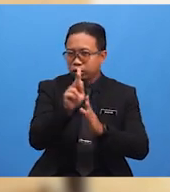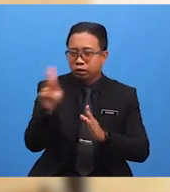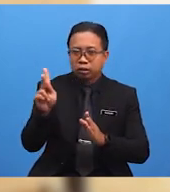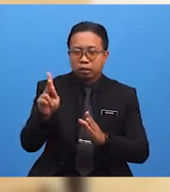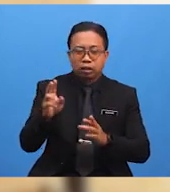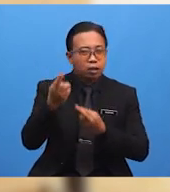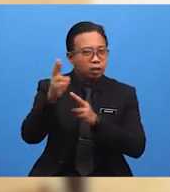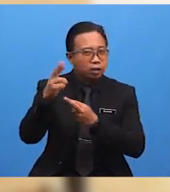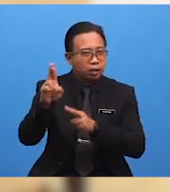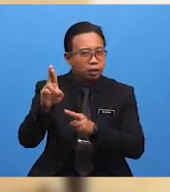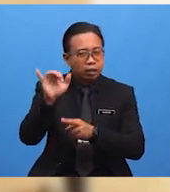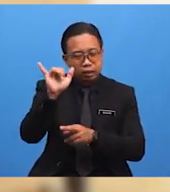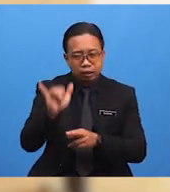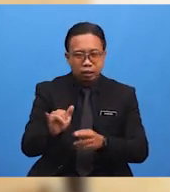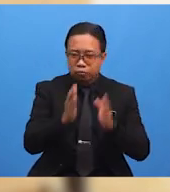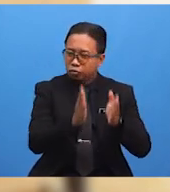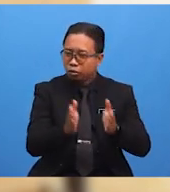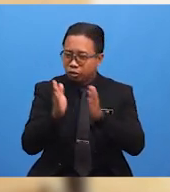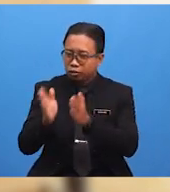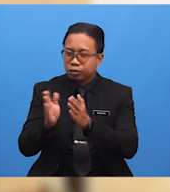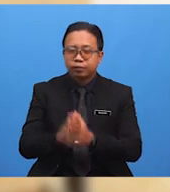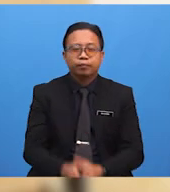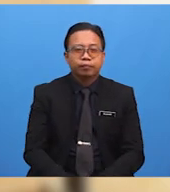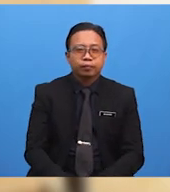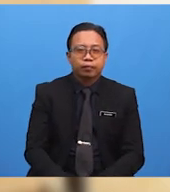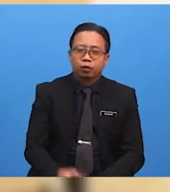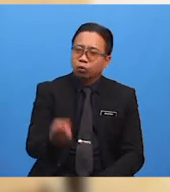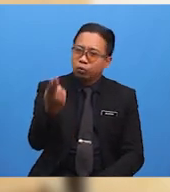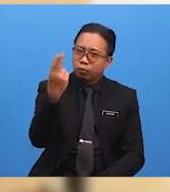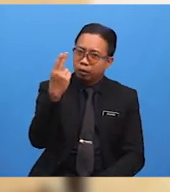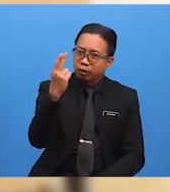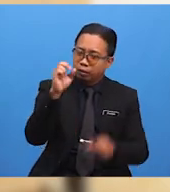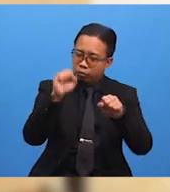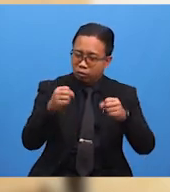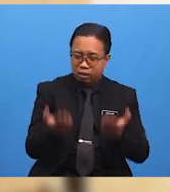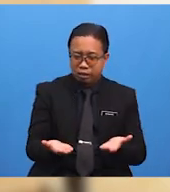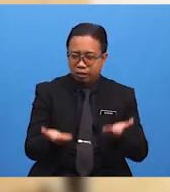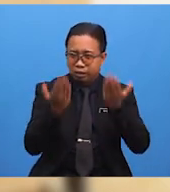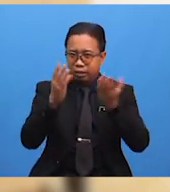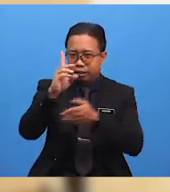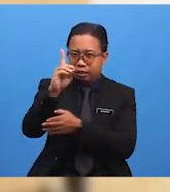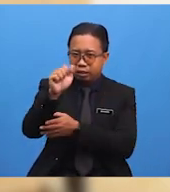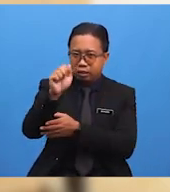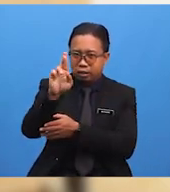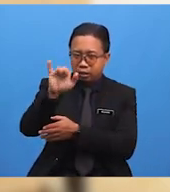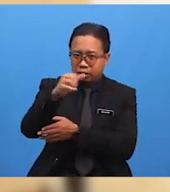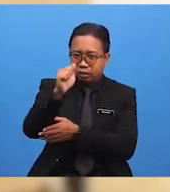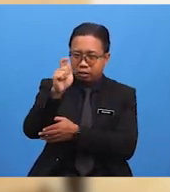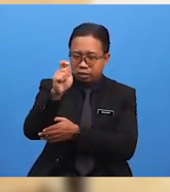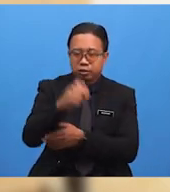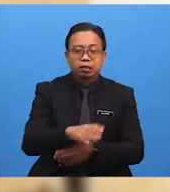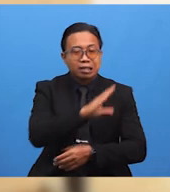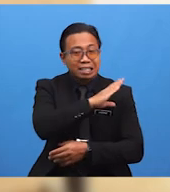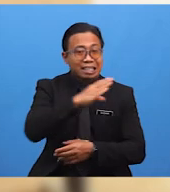Rehlah yang dirancangkan itu Berupaya mengangkat darjat dan ketakwaan